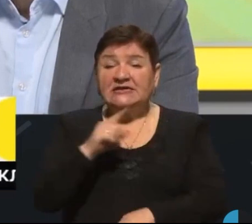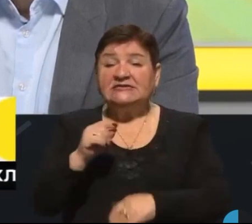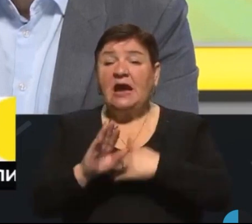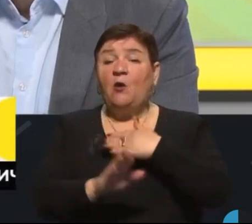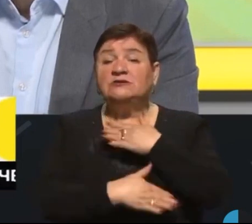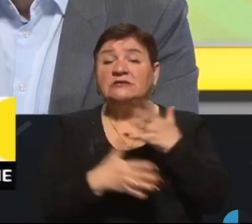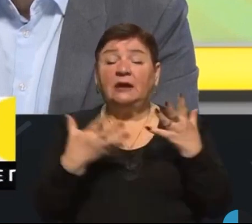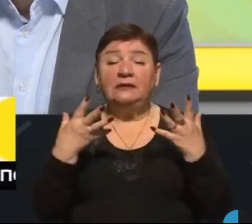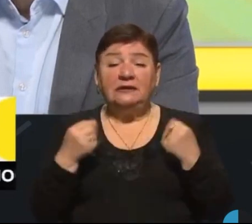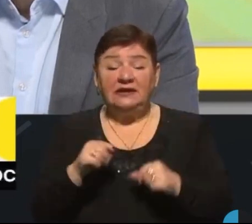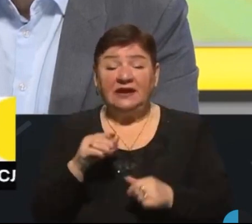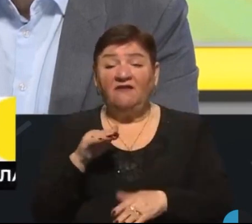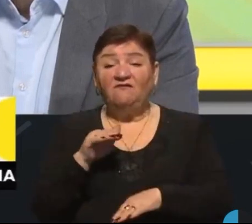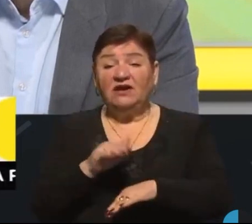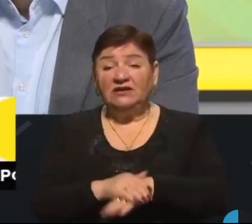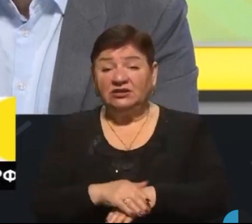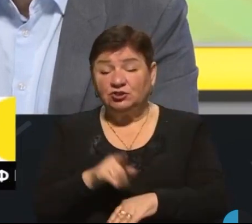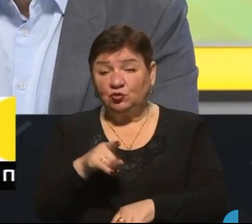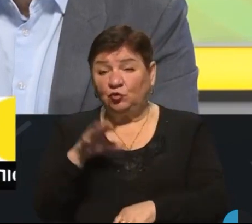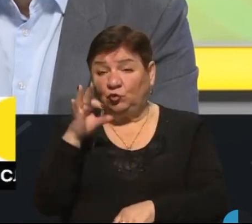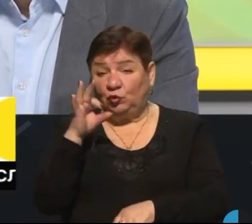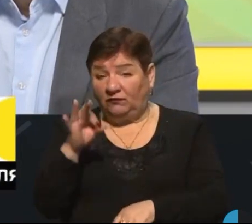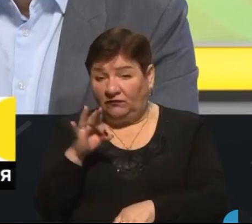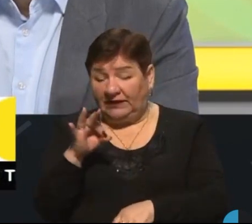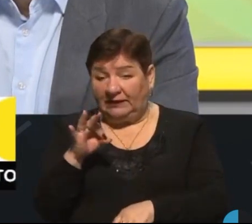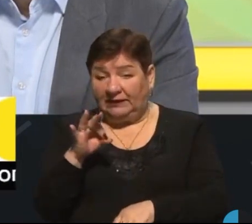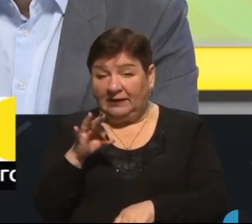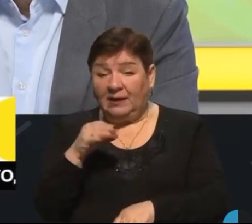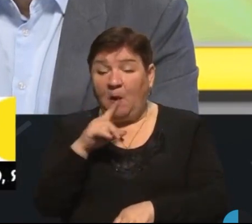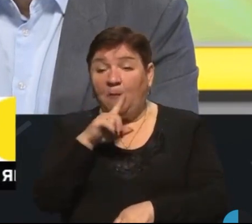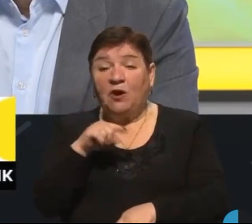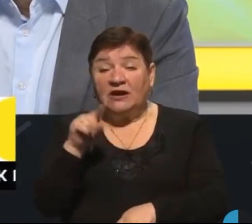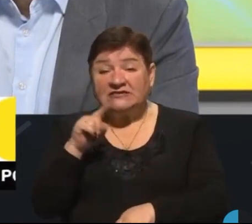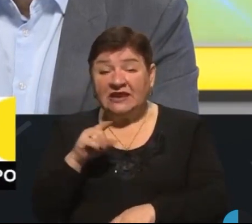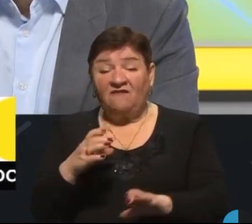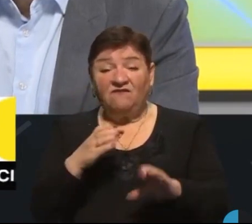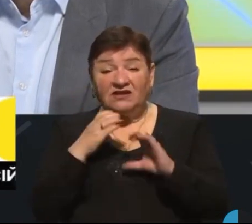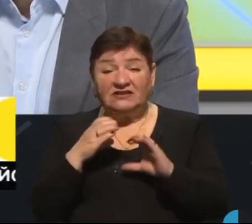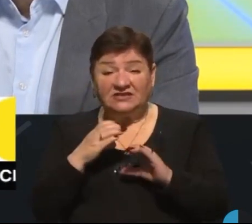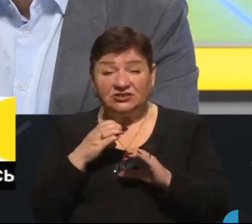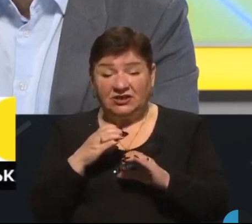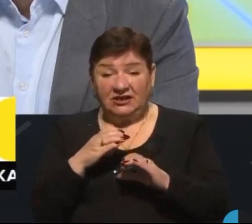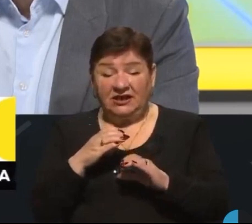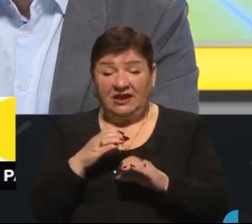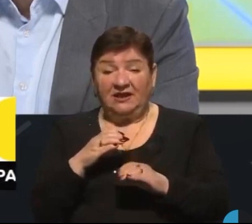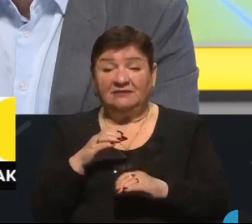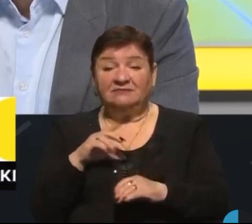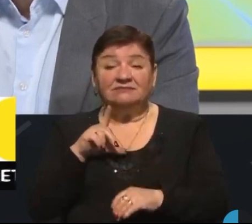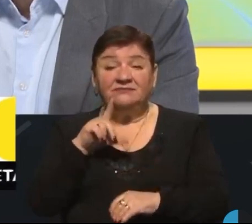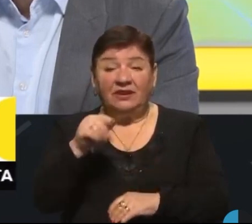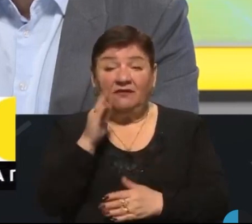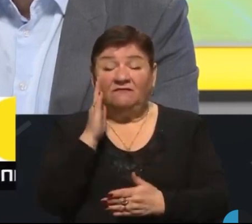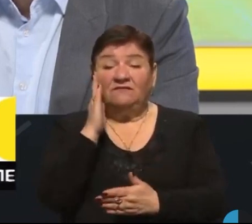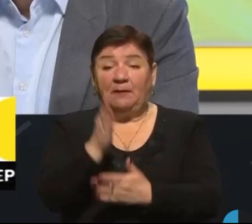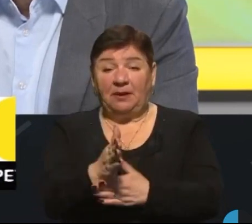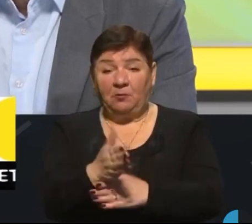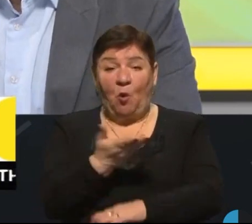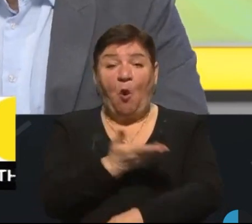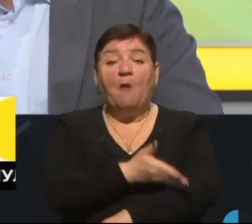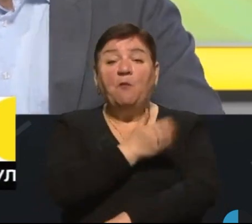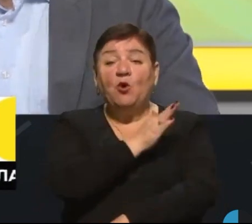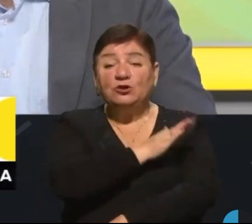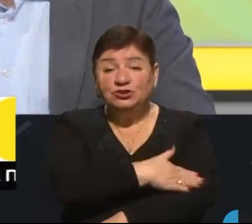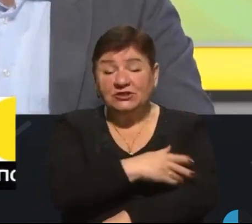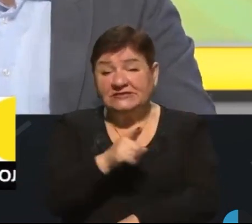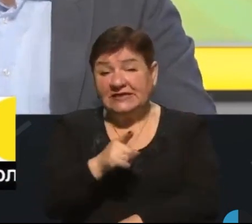дні, фактично, тут нульові показники перетину кордону для вантажних транспортних засобів в напрямку Польщі. І